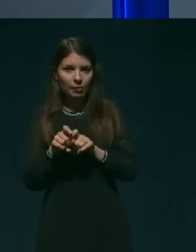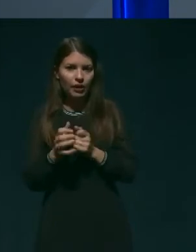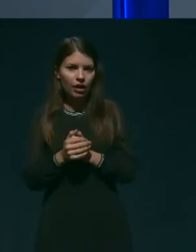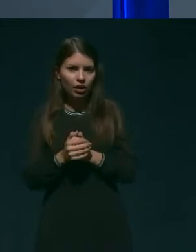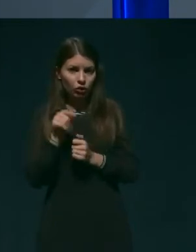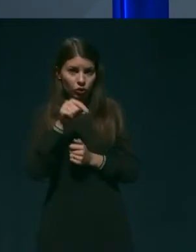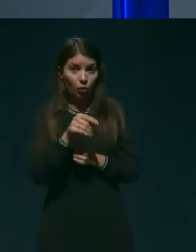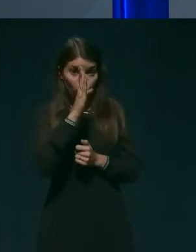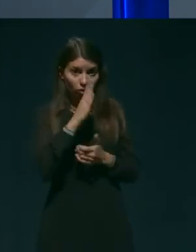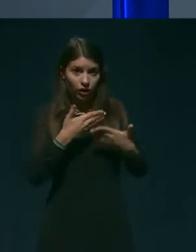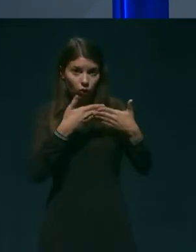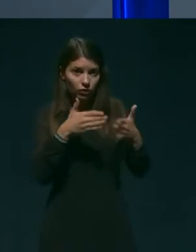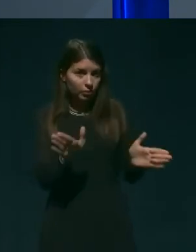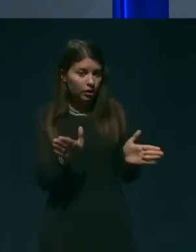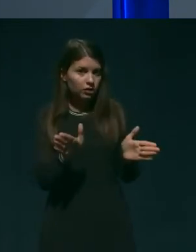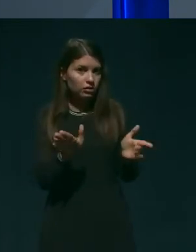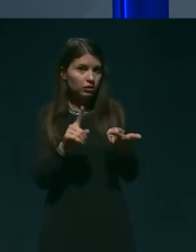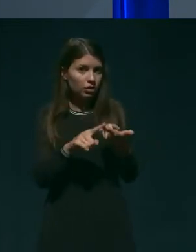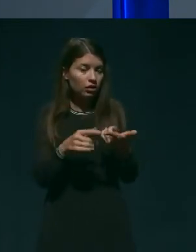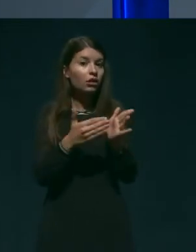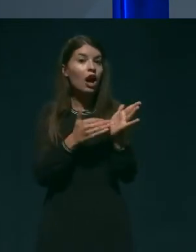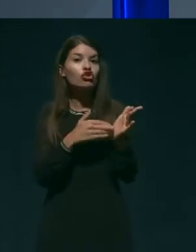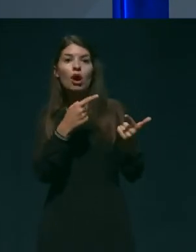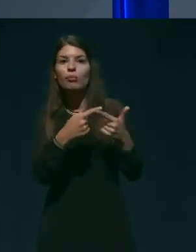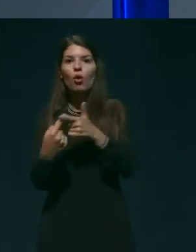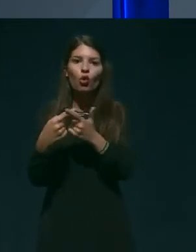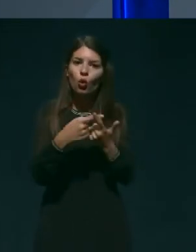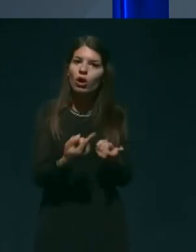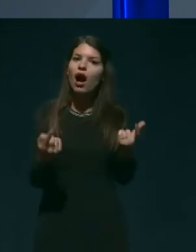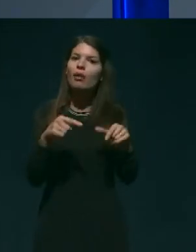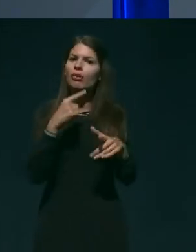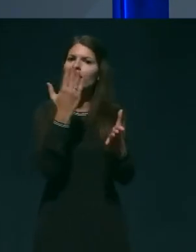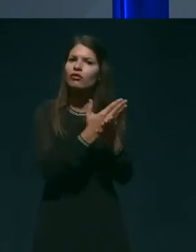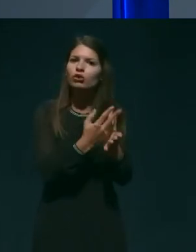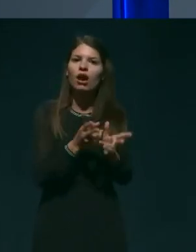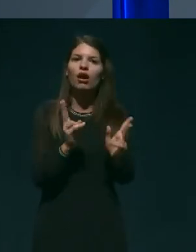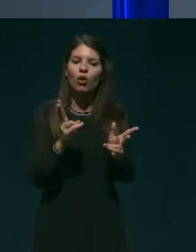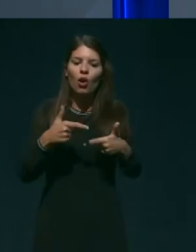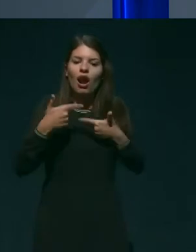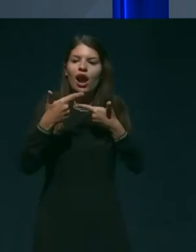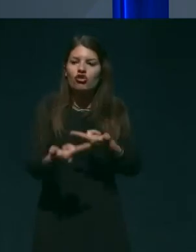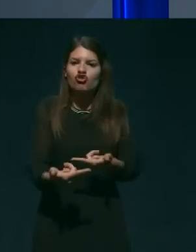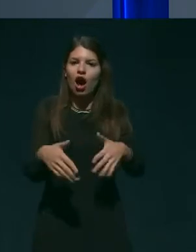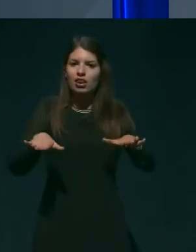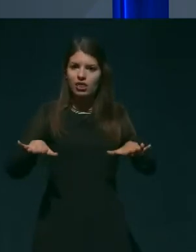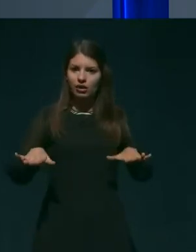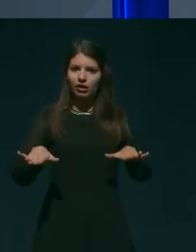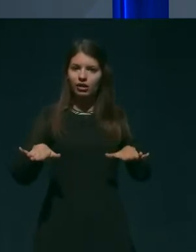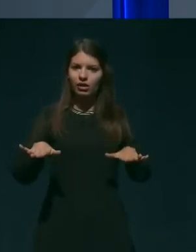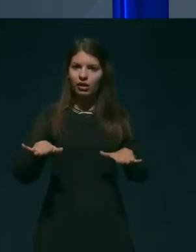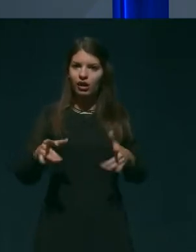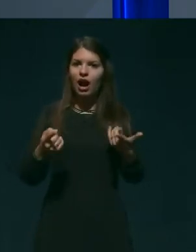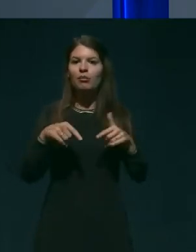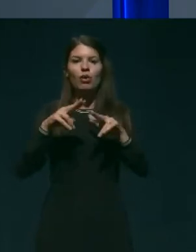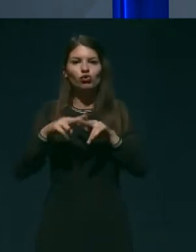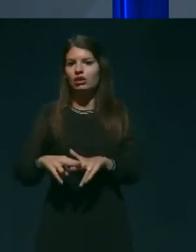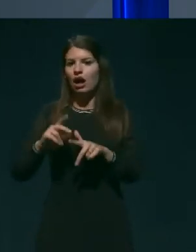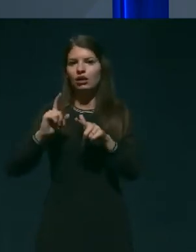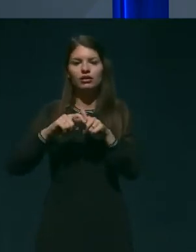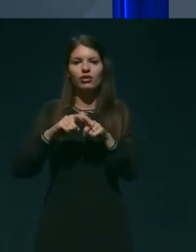Pod kakšnimi pogoji? Recimo, kakšna so priporočila glede uporabe ležalnikov pa drugega inventarja?